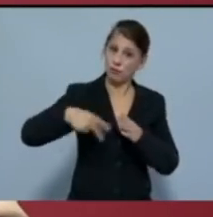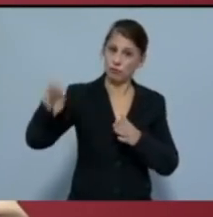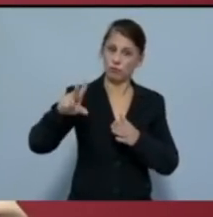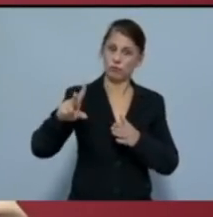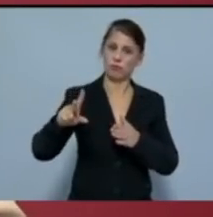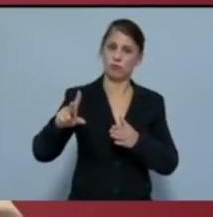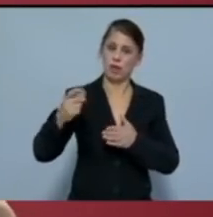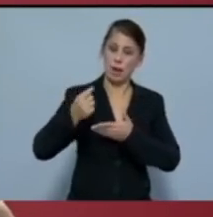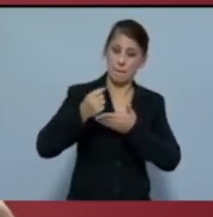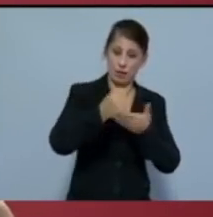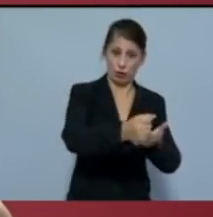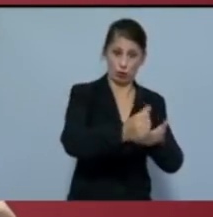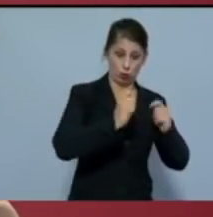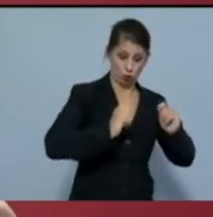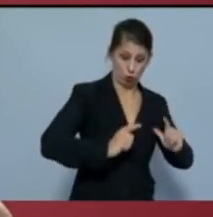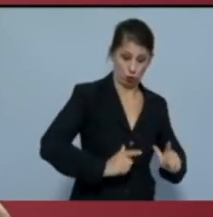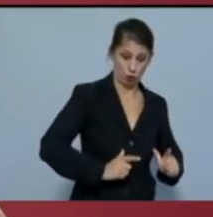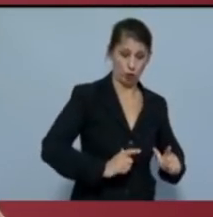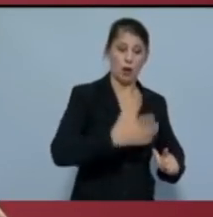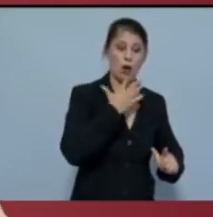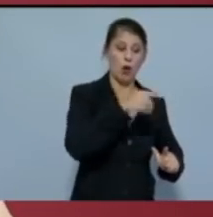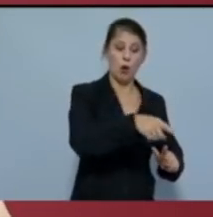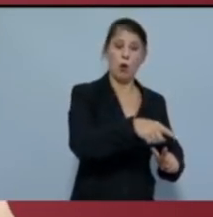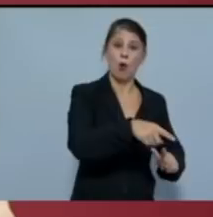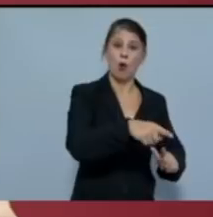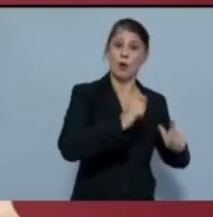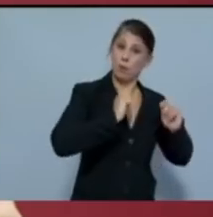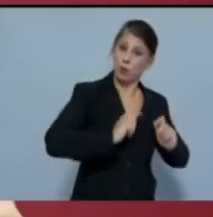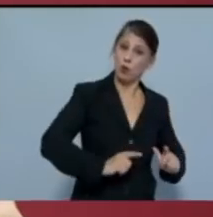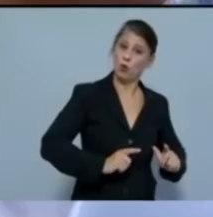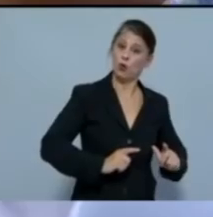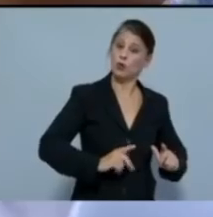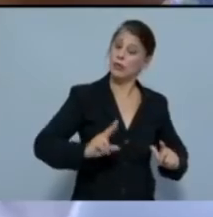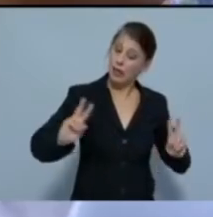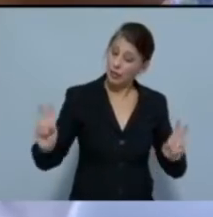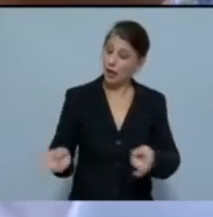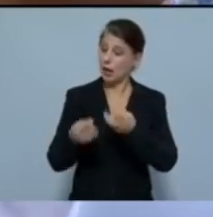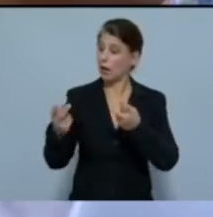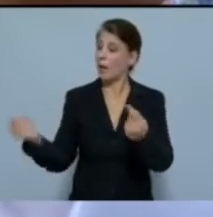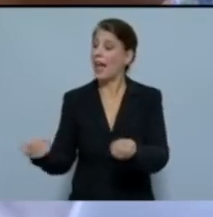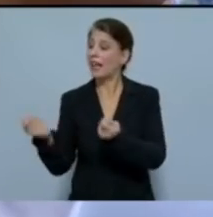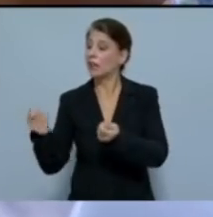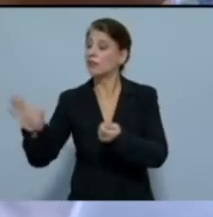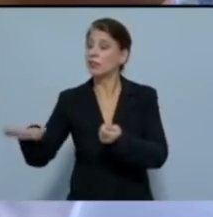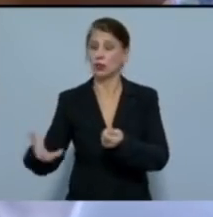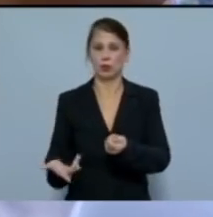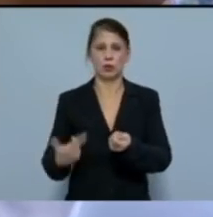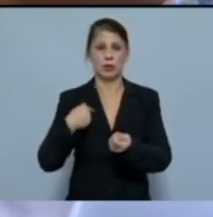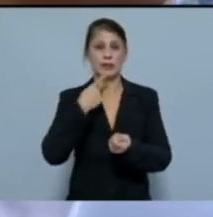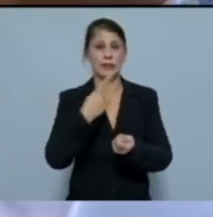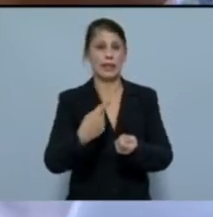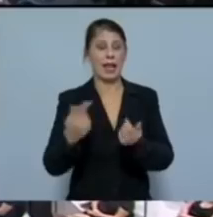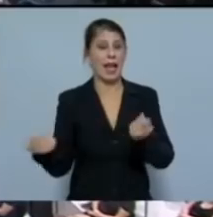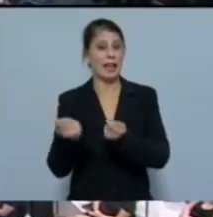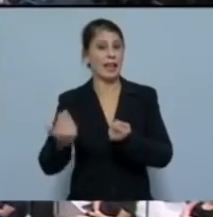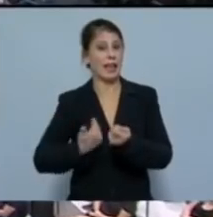προς το μεγάλο κεφάλαιο για να βρεις και αυτό όλο και φθηνότερη εργατική δύναμη. Μας λέει ότι θα κάνει την εργασία